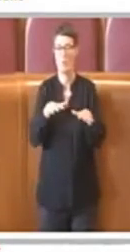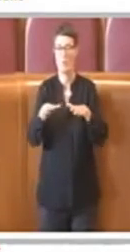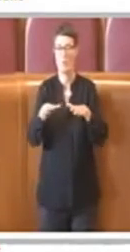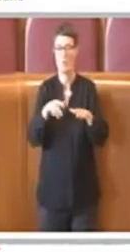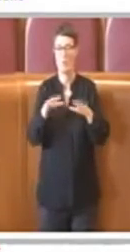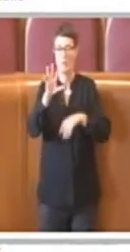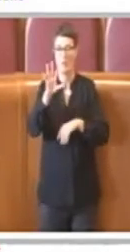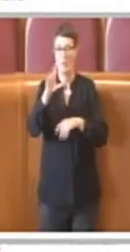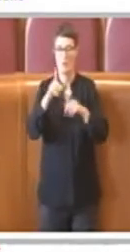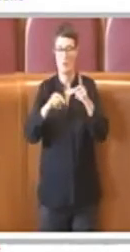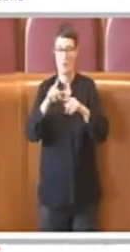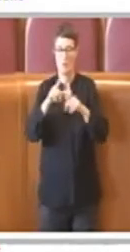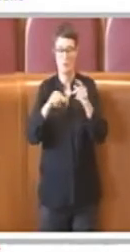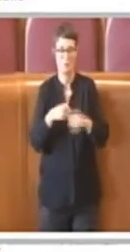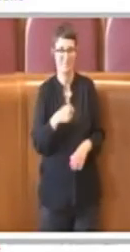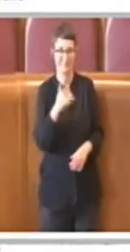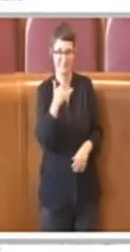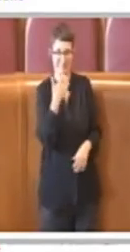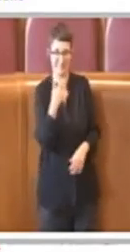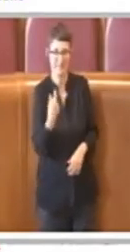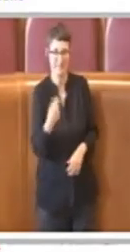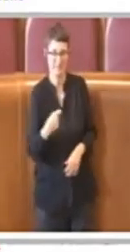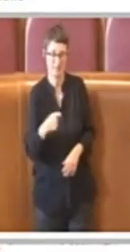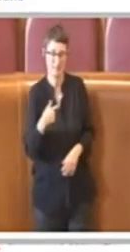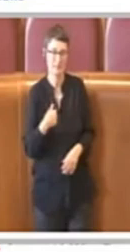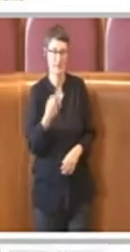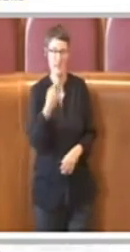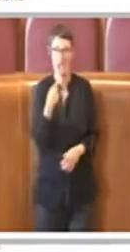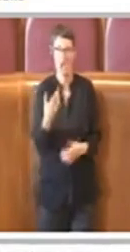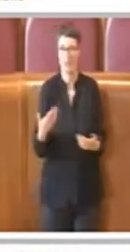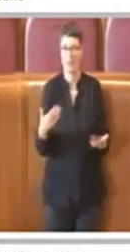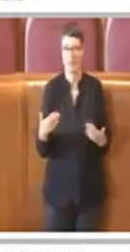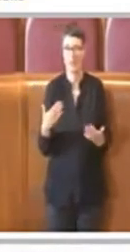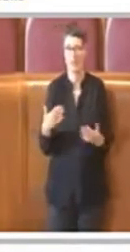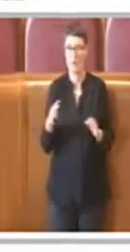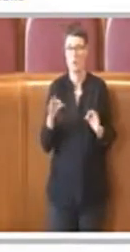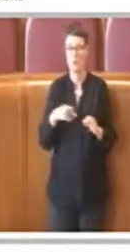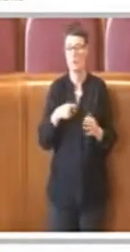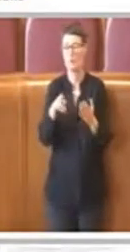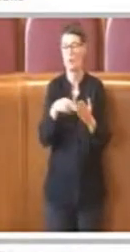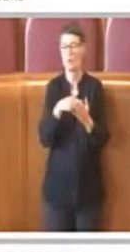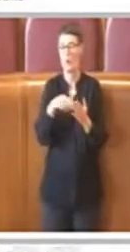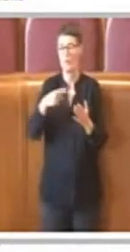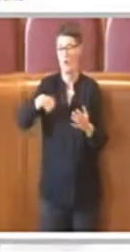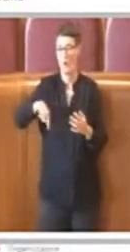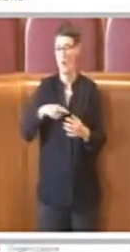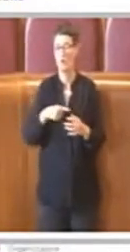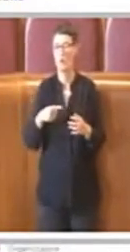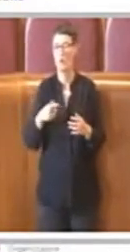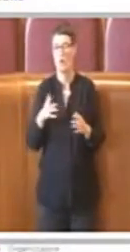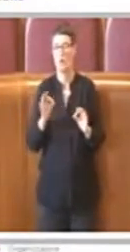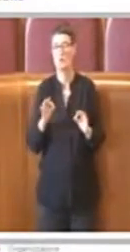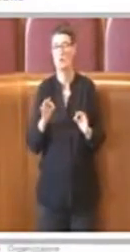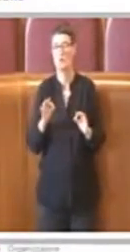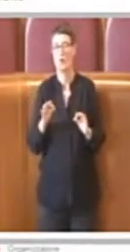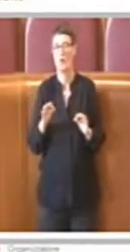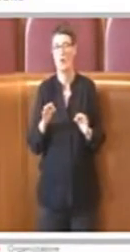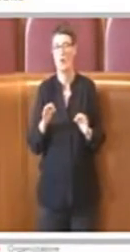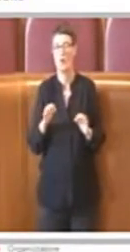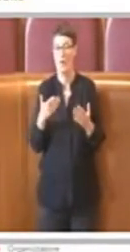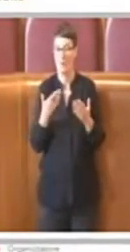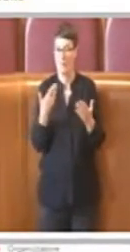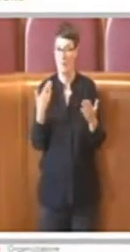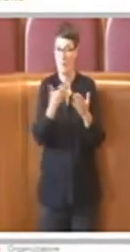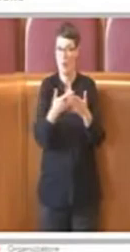Sì, grazie Presidente, anticipo subito che il nostro voto, il voto del gruppo Capitolino che rappresento a questa mozione sarà